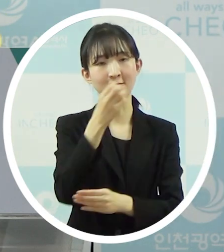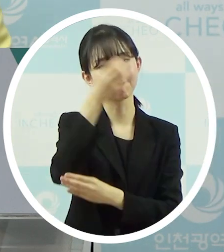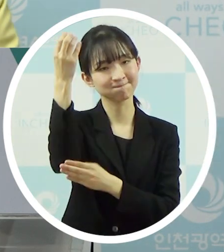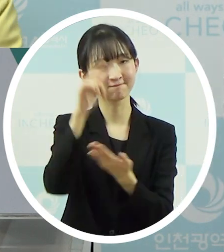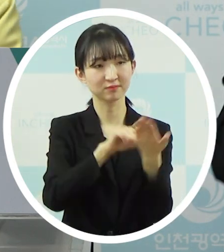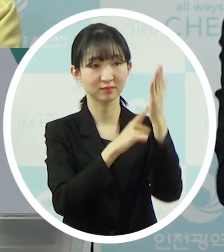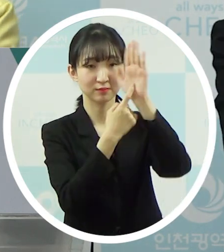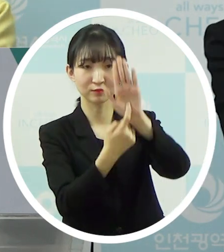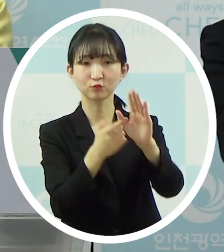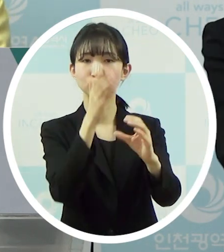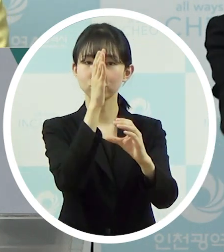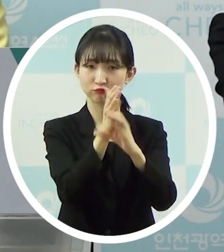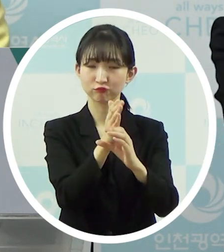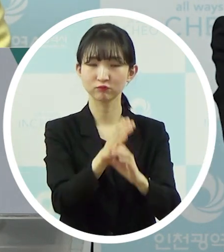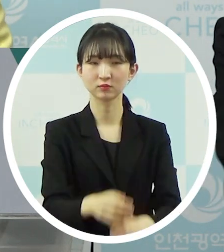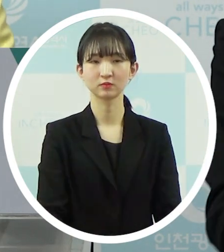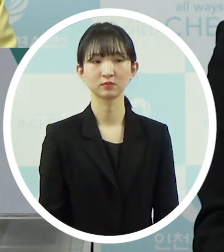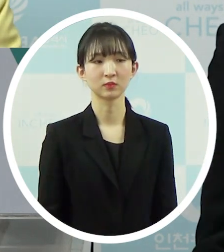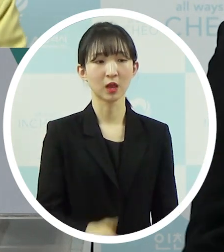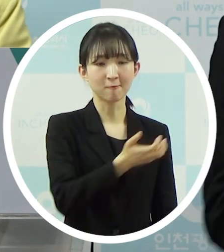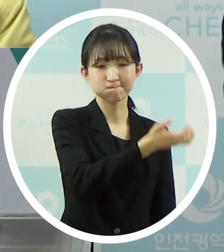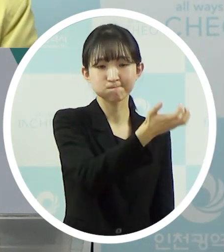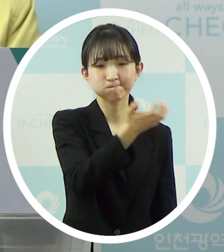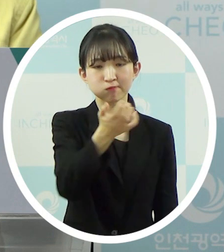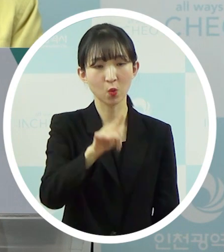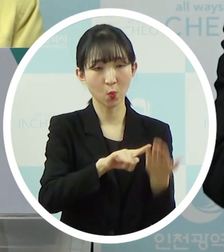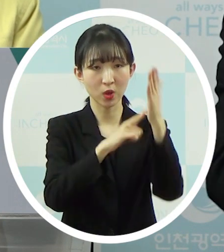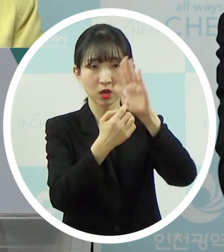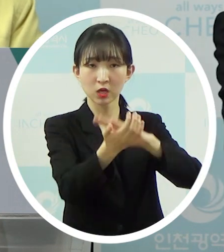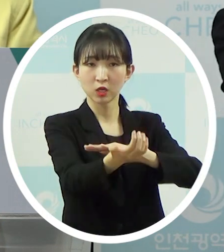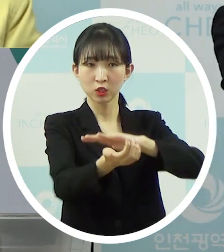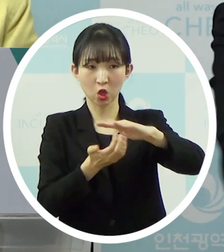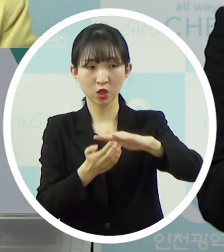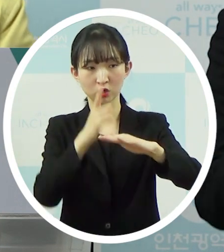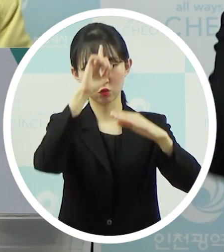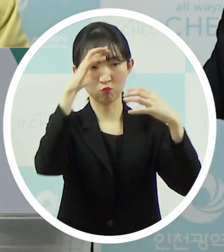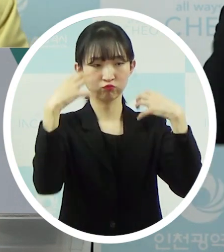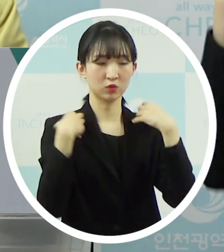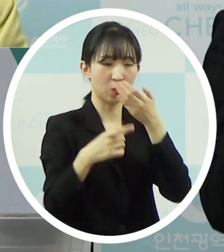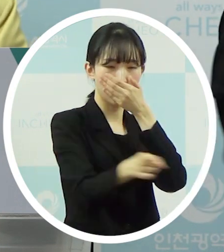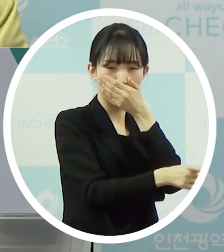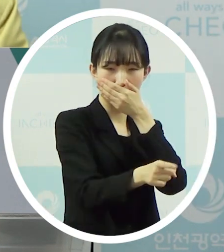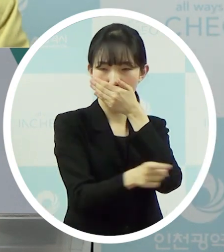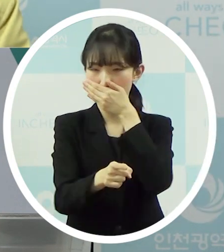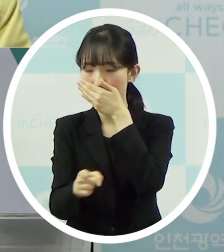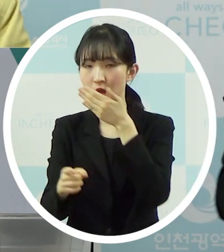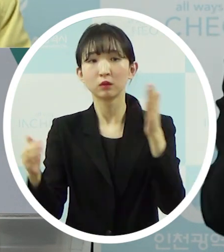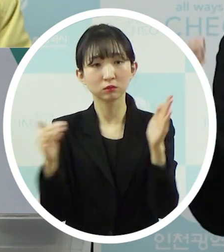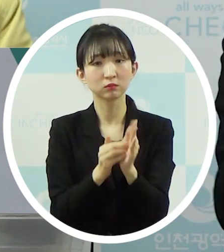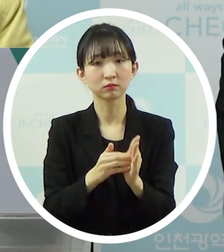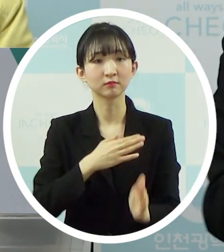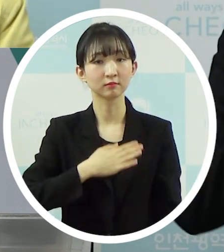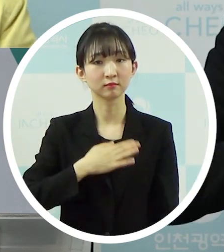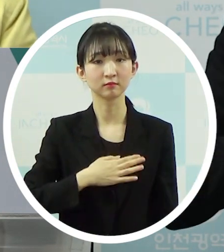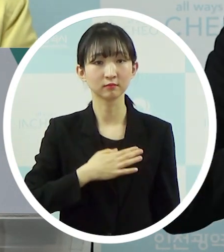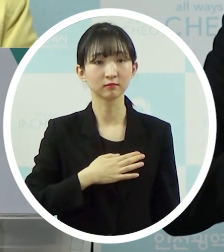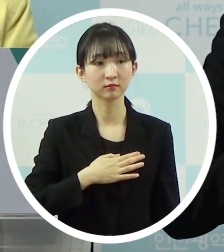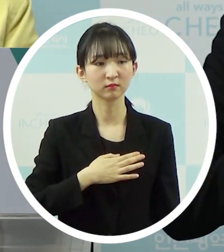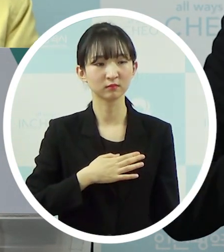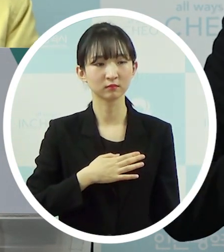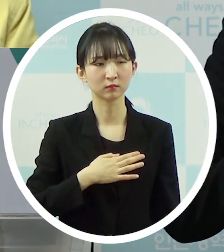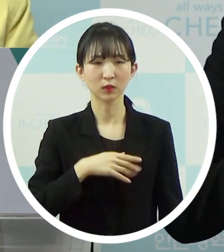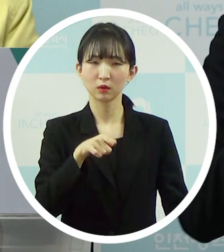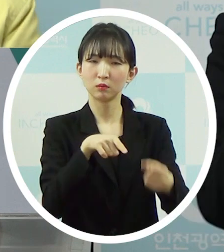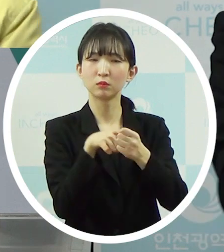하고 있거든요. 이동 경로를 공개하기 전에 이미 방역당국에서 방역을 소독을 다 하고 방역한 걸로 알고 있는데 그게